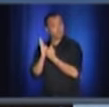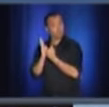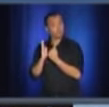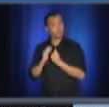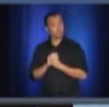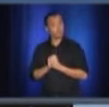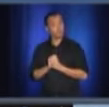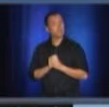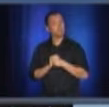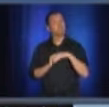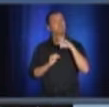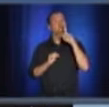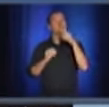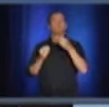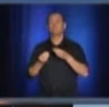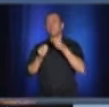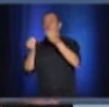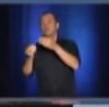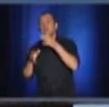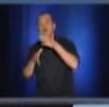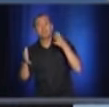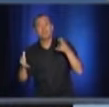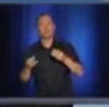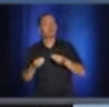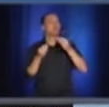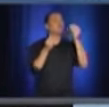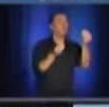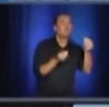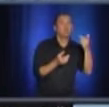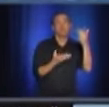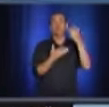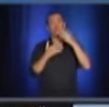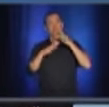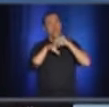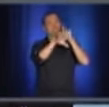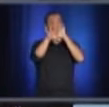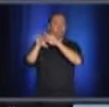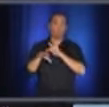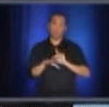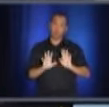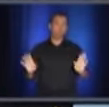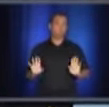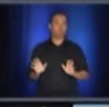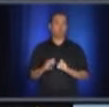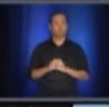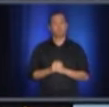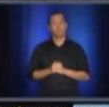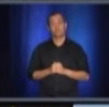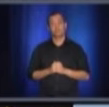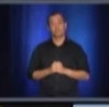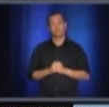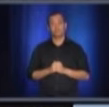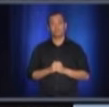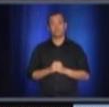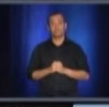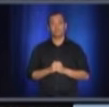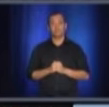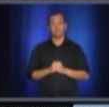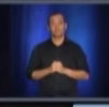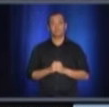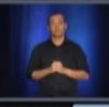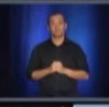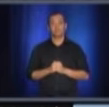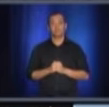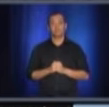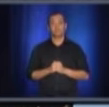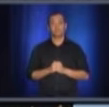être malades. Donc, c'est ça. Mais peut-être, juste pour venir sur votre question, là, pour la question des données, puis